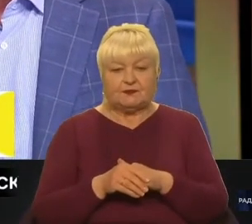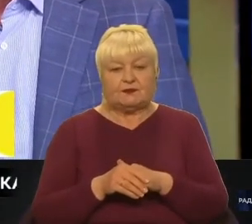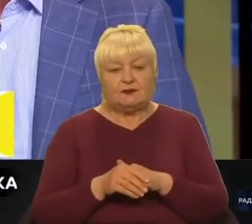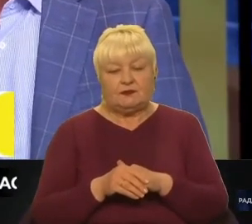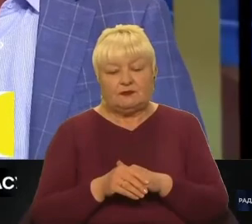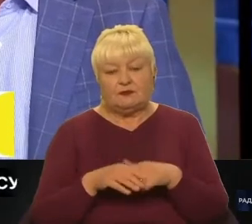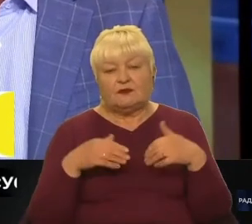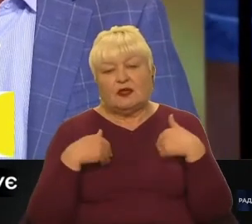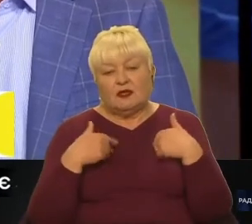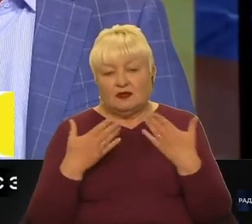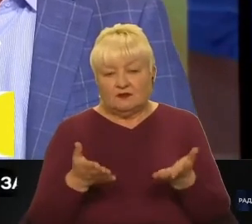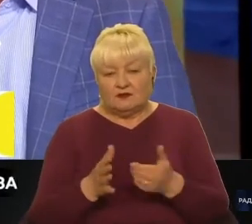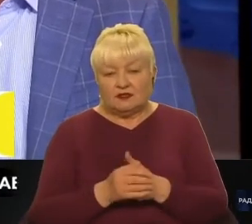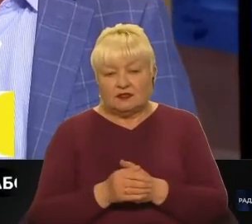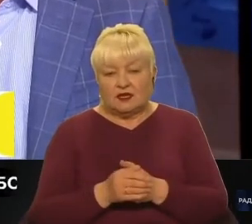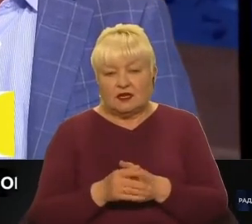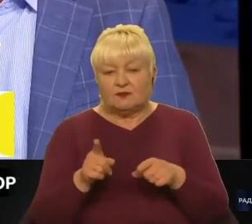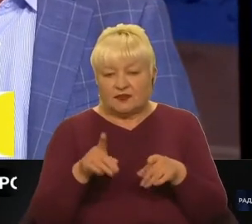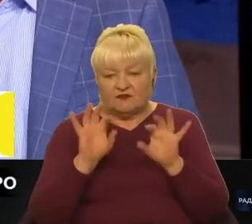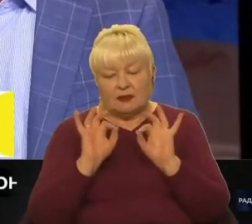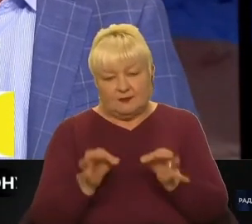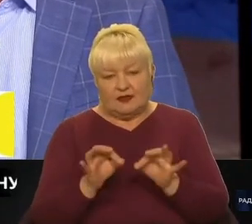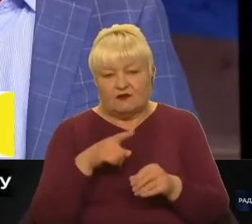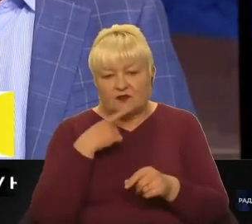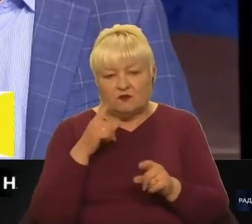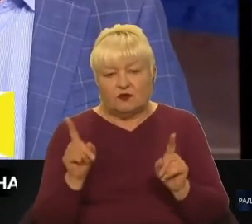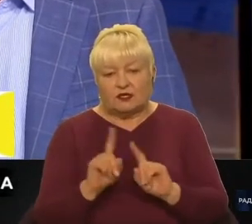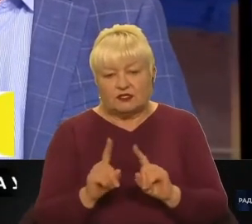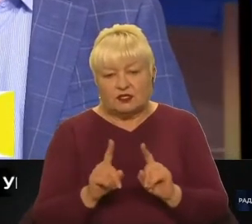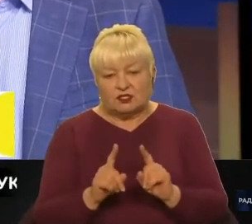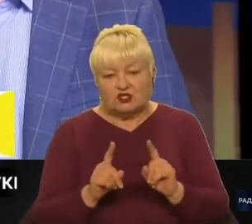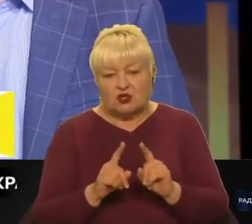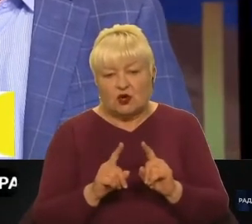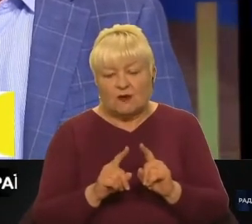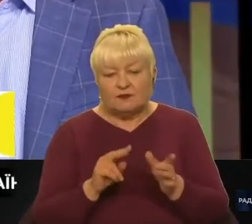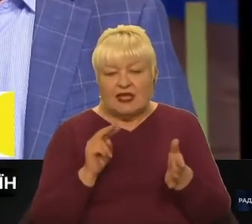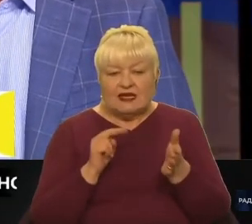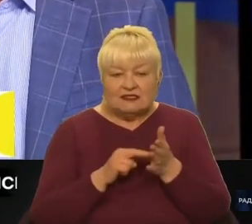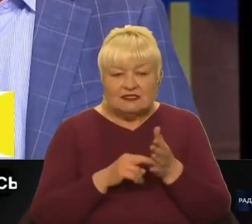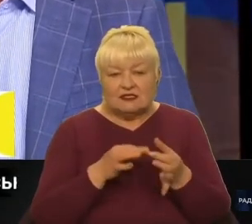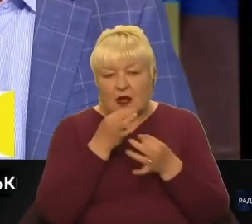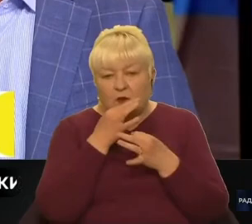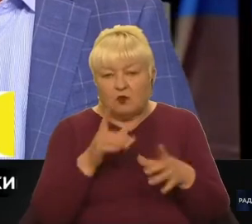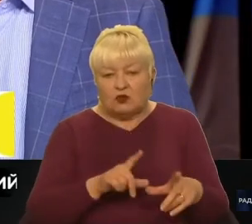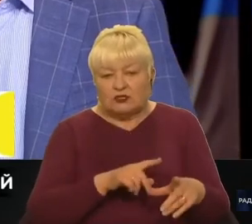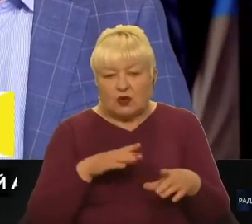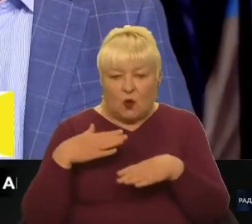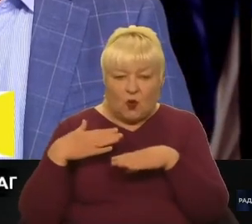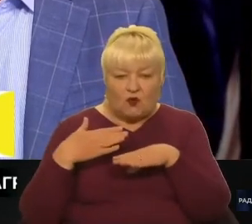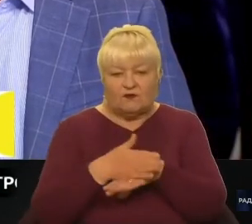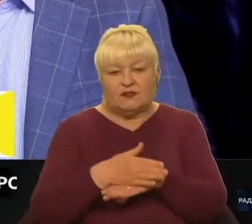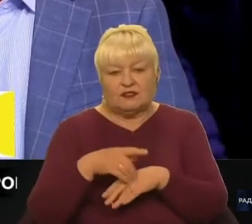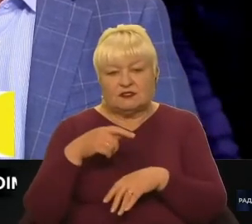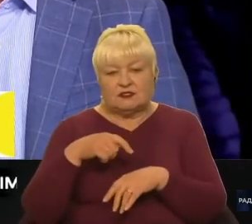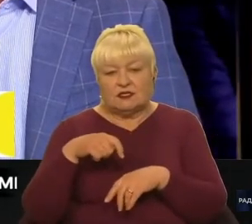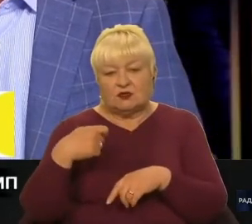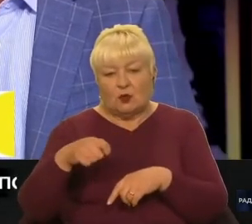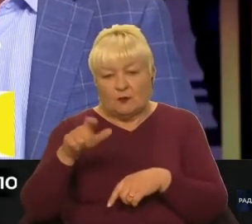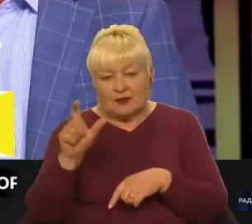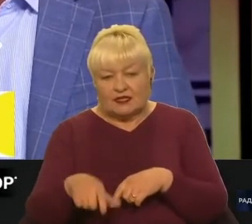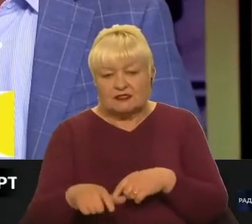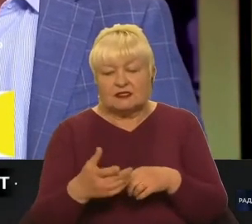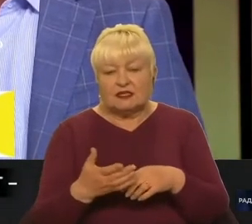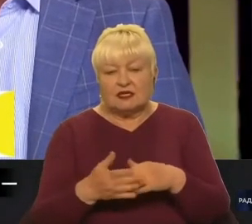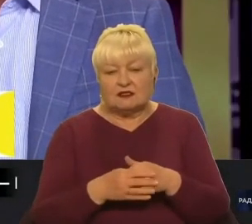Вітаю. Абсолютно ви праві, що ціна будь-якого візиту сьогодні українського президента, президента з набагато більшою суб'єктністю,